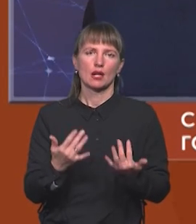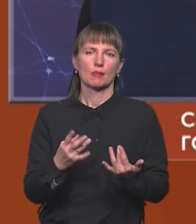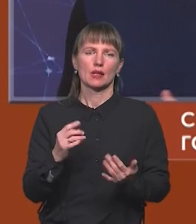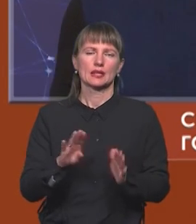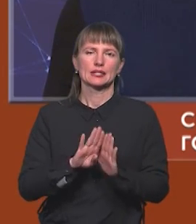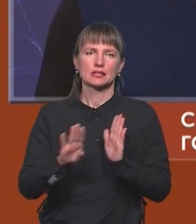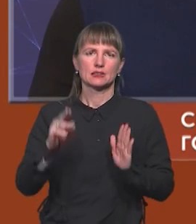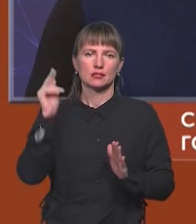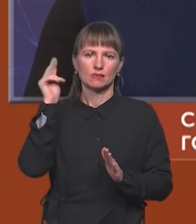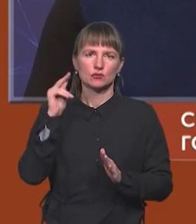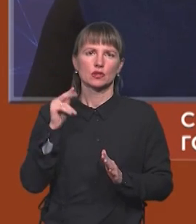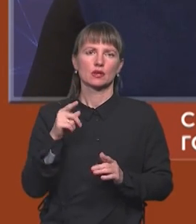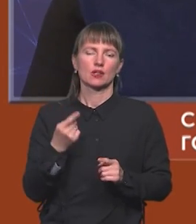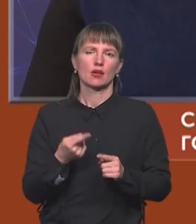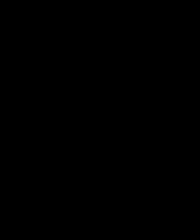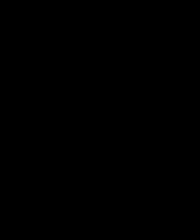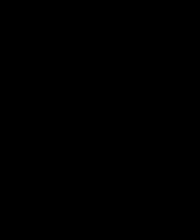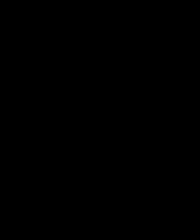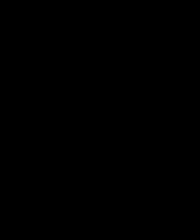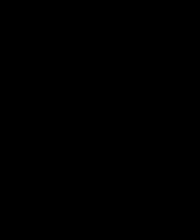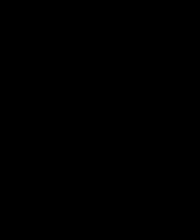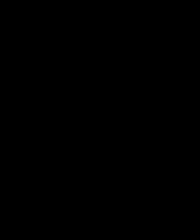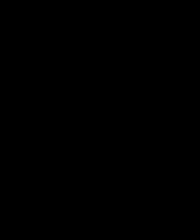заробітних плат в цій сфері зменшилися.